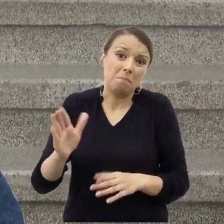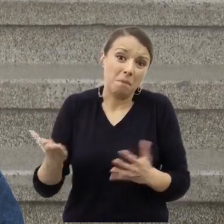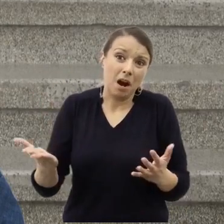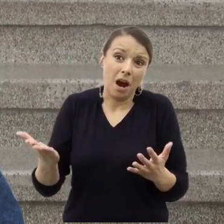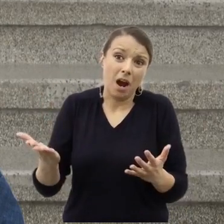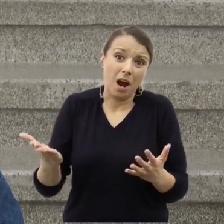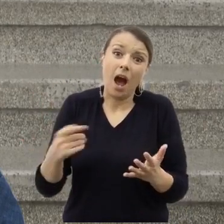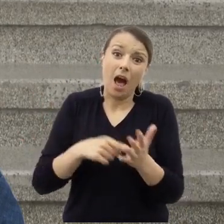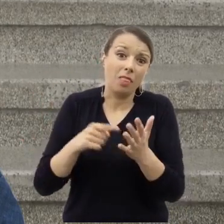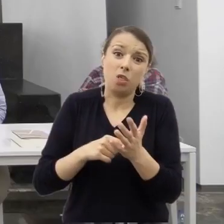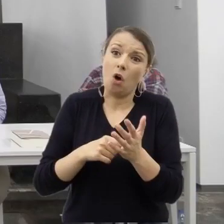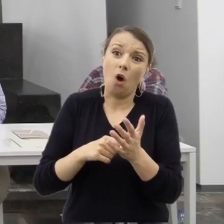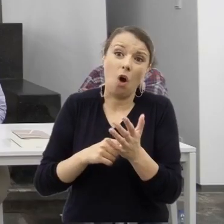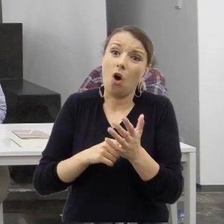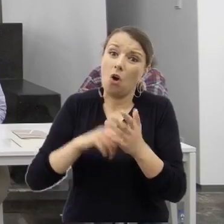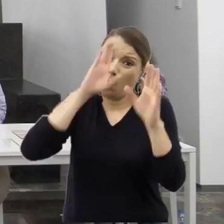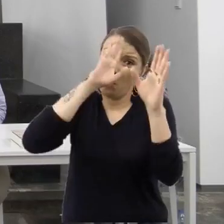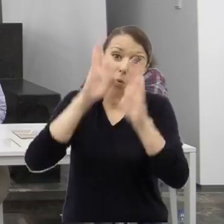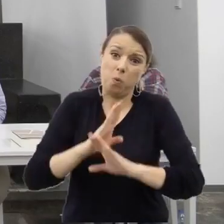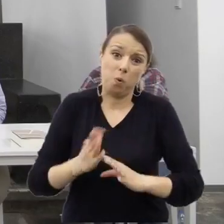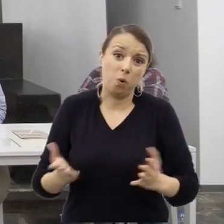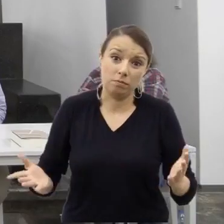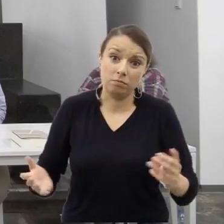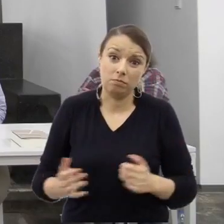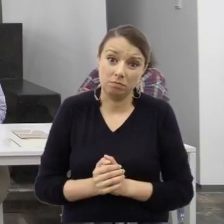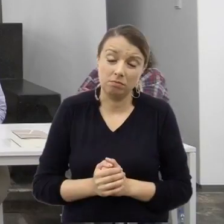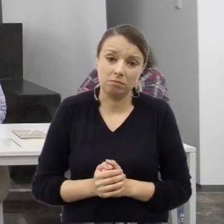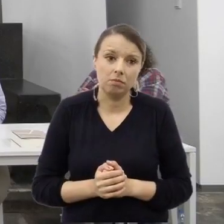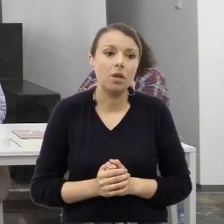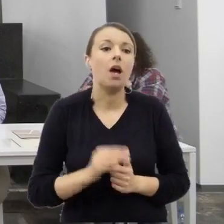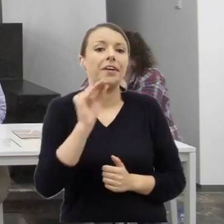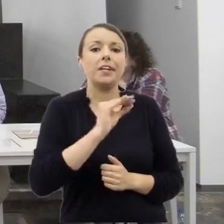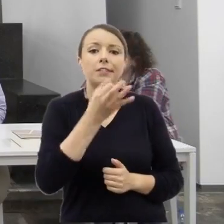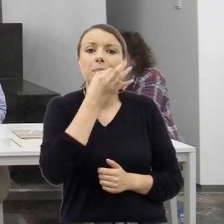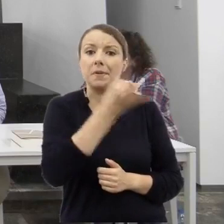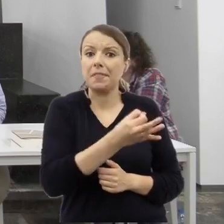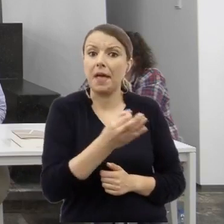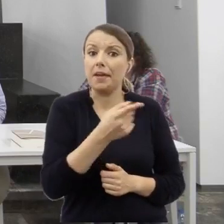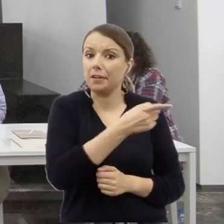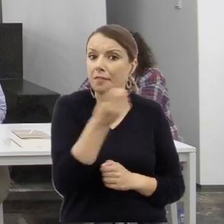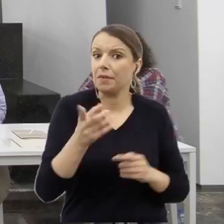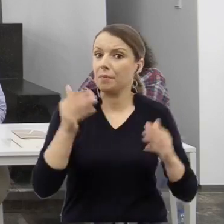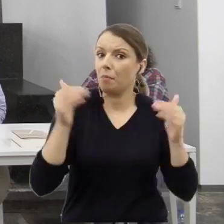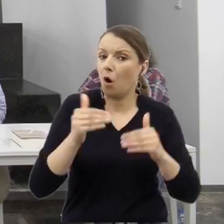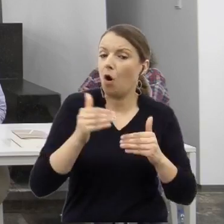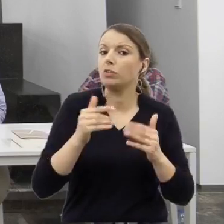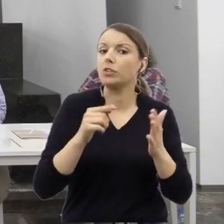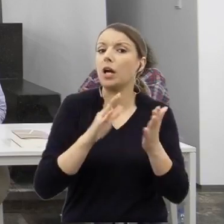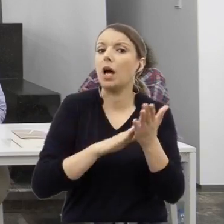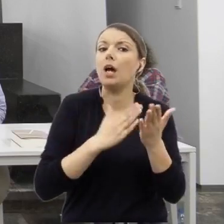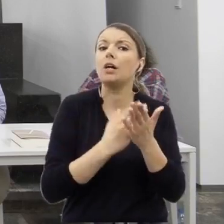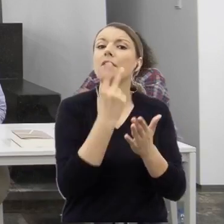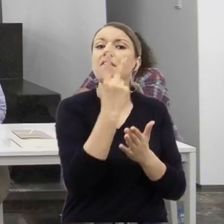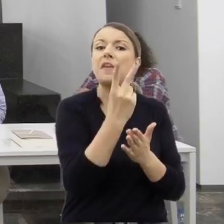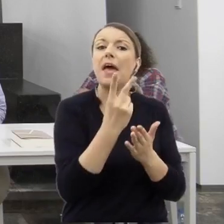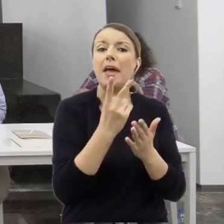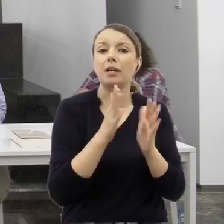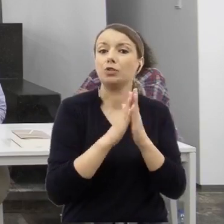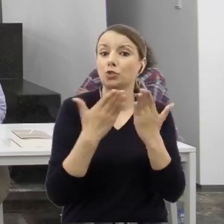Mamy jeszcze pytanie takie. Czy mogą się Państwo odnieść do informacji zawartych w dwóch publikacjach?